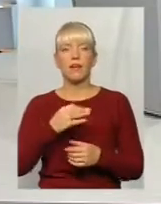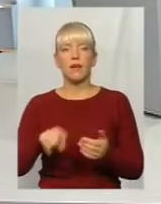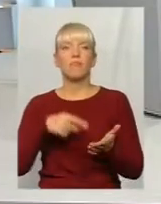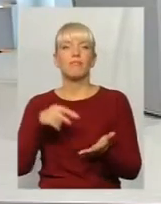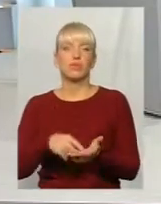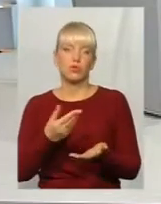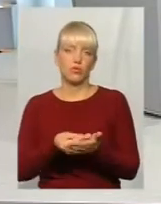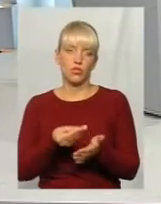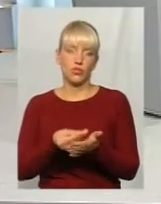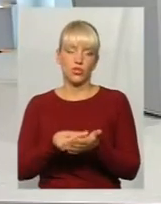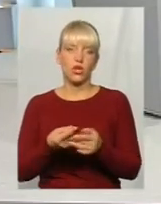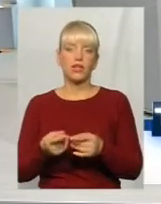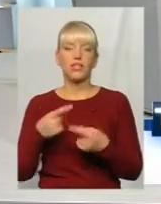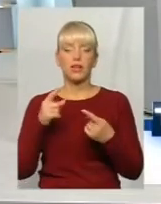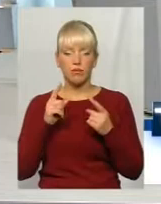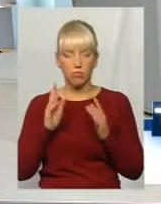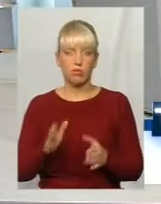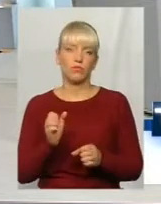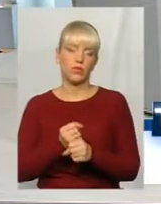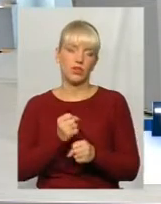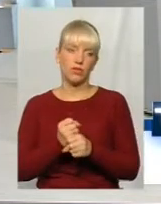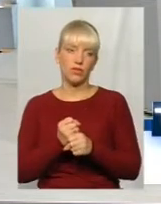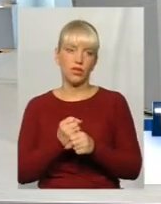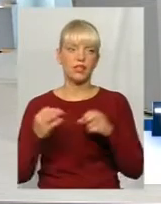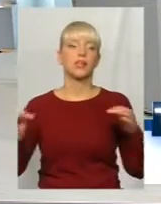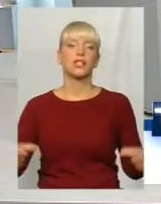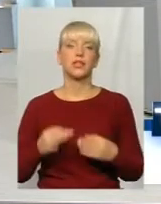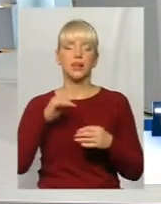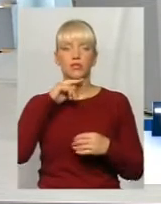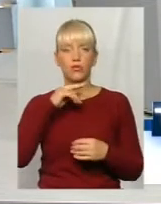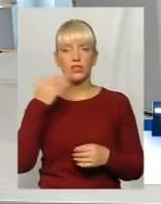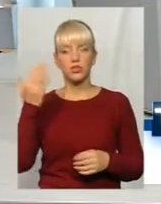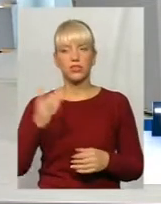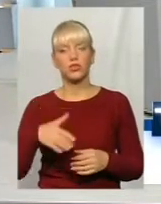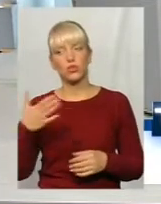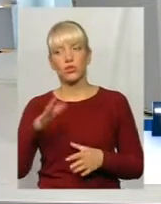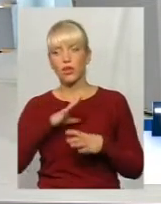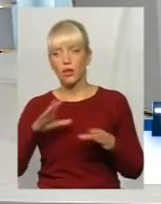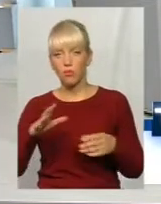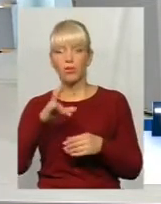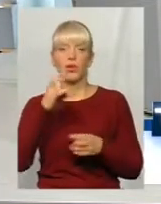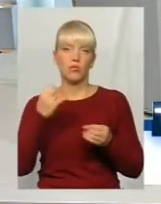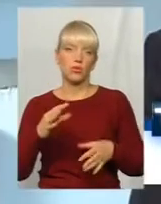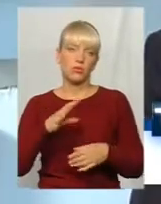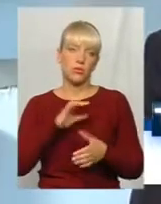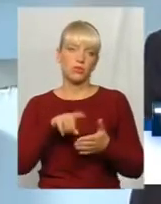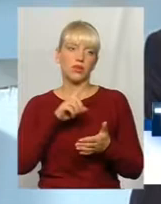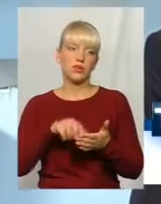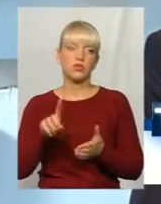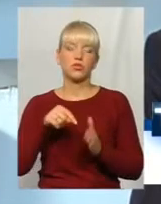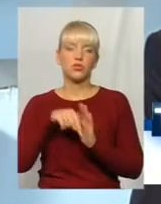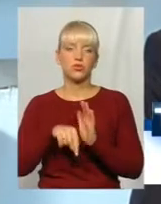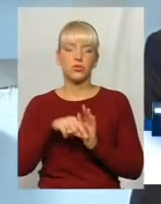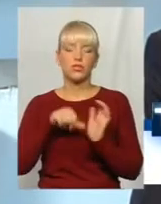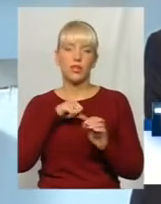будуть працювати, ніяких, скажімо так, зауважень з їхньої сторони не було, просто вони, були питання, які більше стосуються